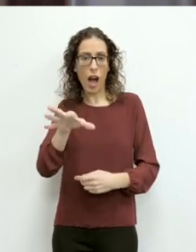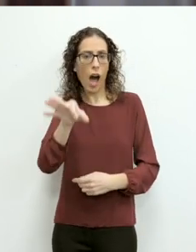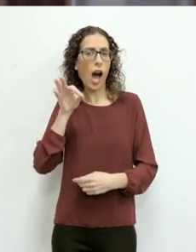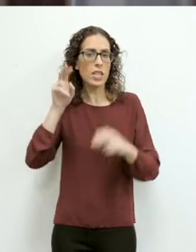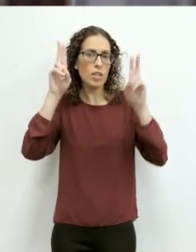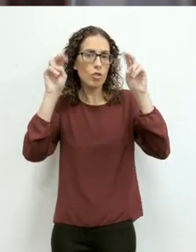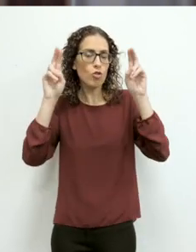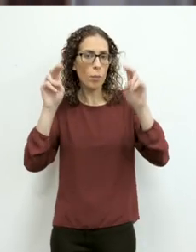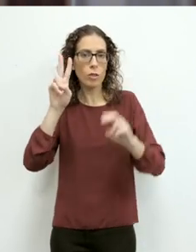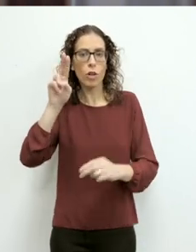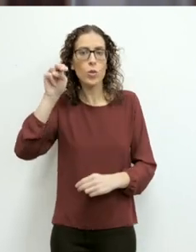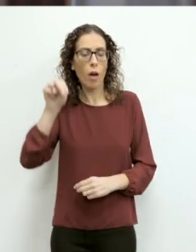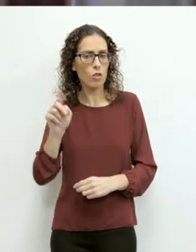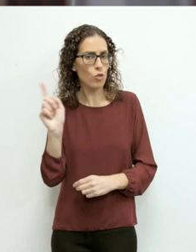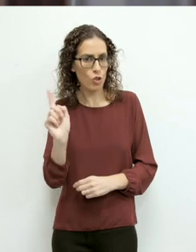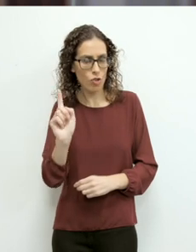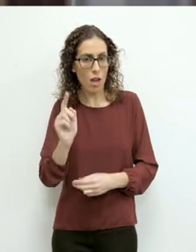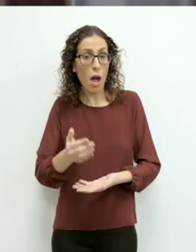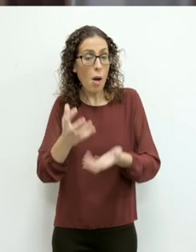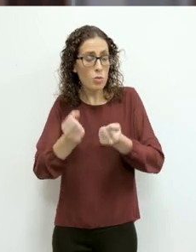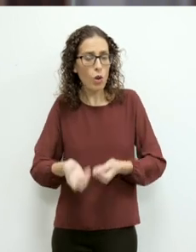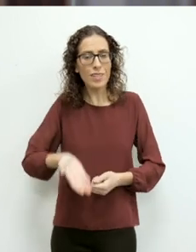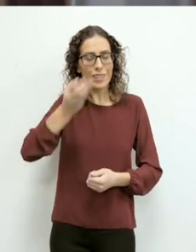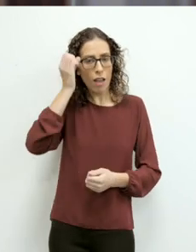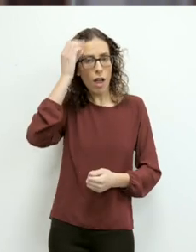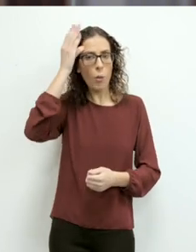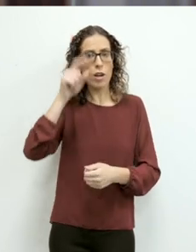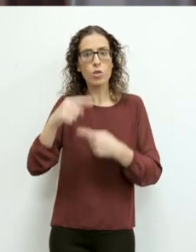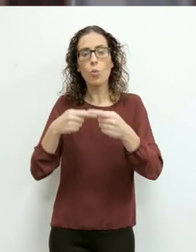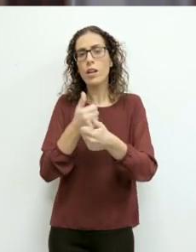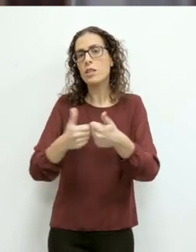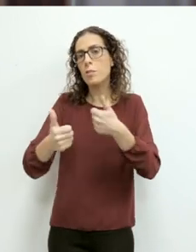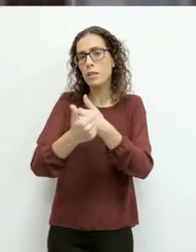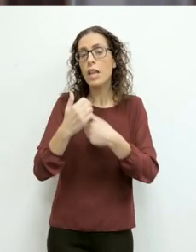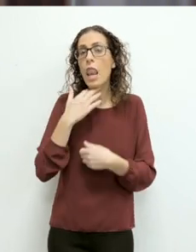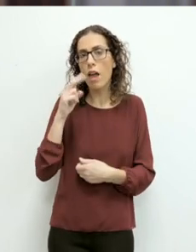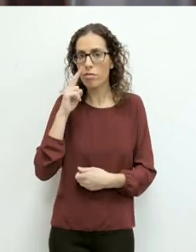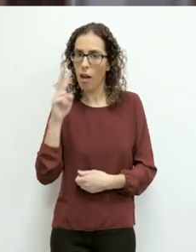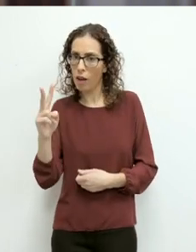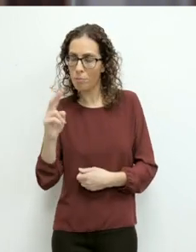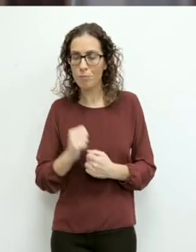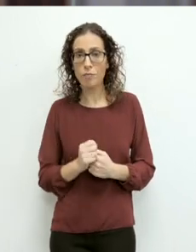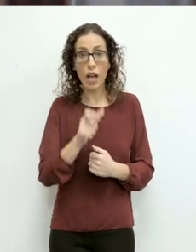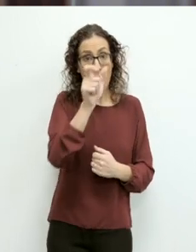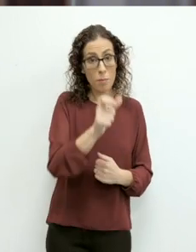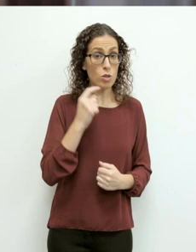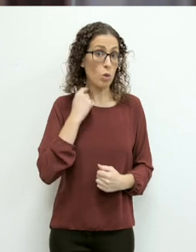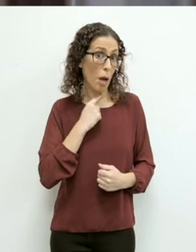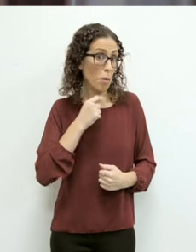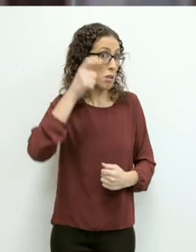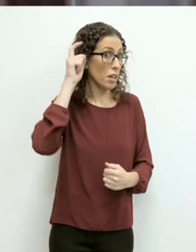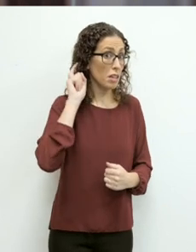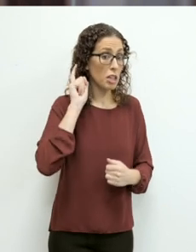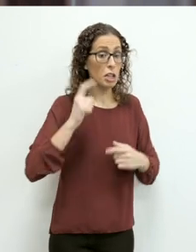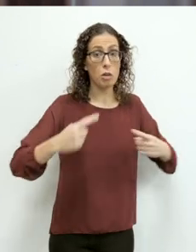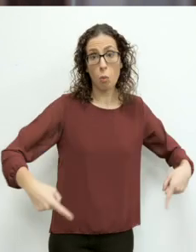għaddottat il-tema tal-nozzjoni jetunijti li jul bżon taktar arfi indwar disabiltajiet li ma jidrux. Il-bastu l-labjat, il-krozza, il